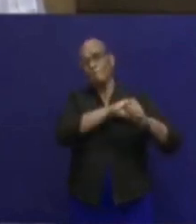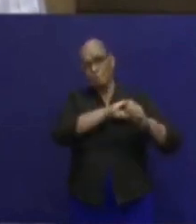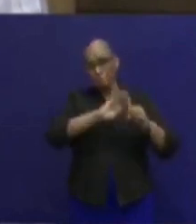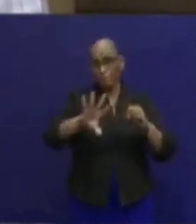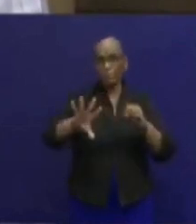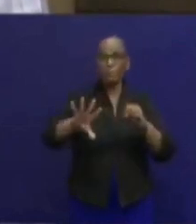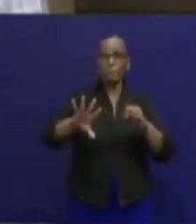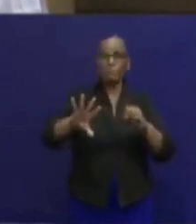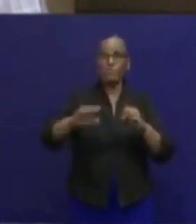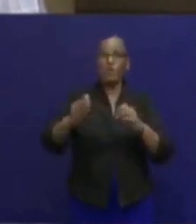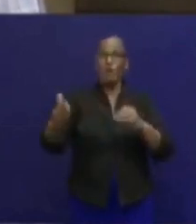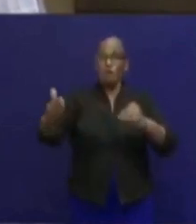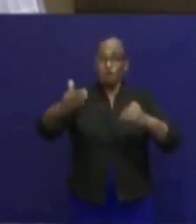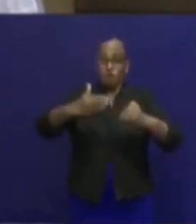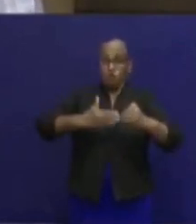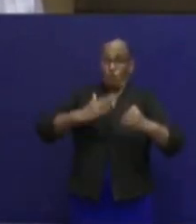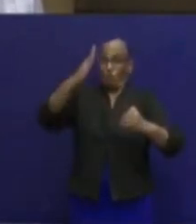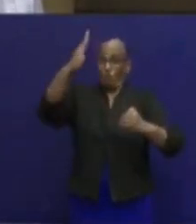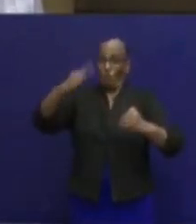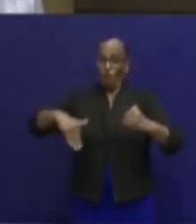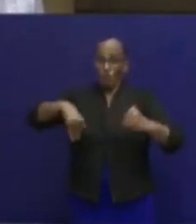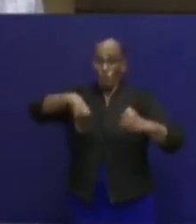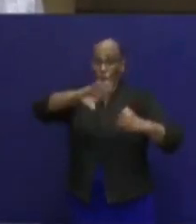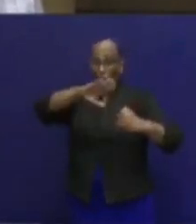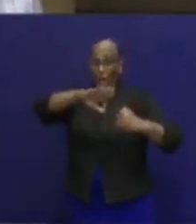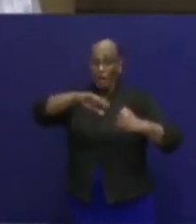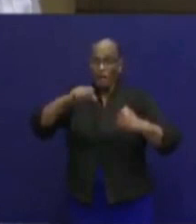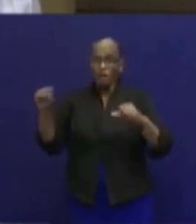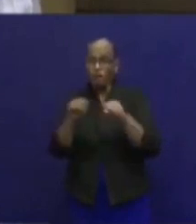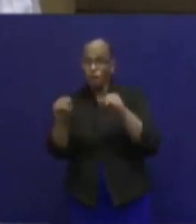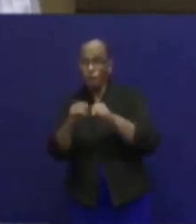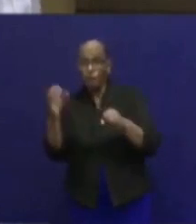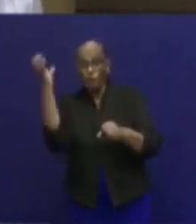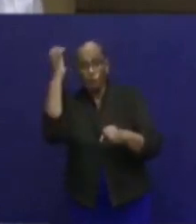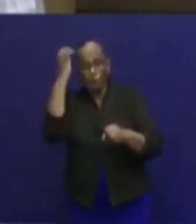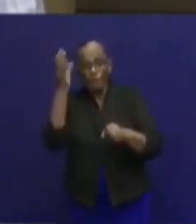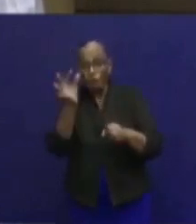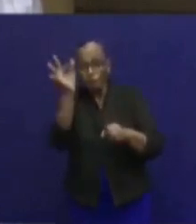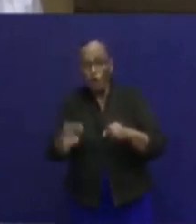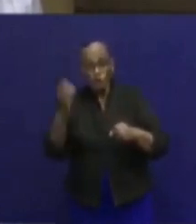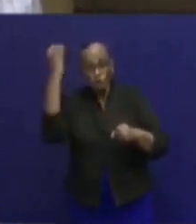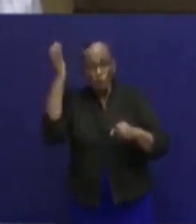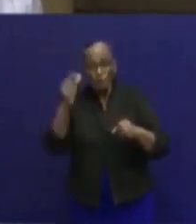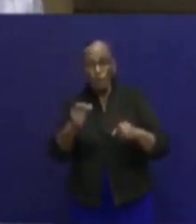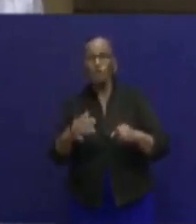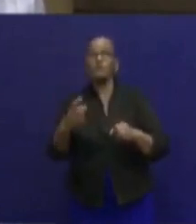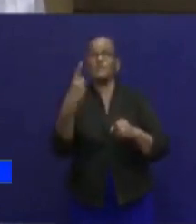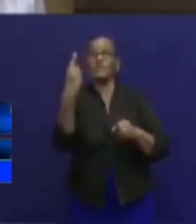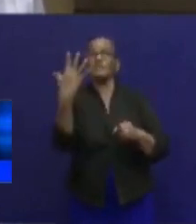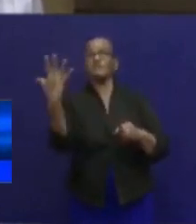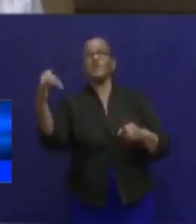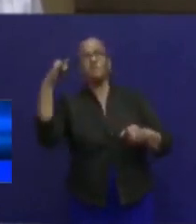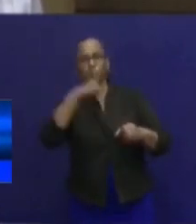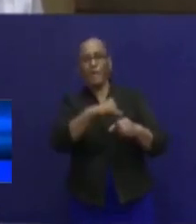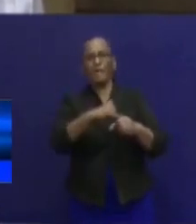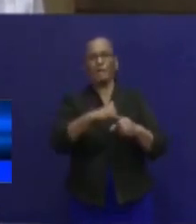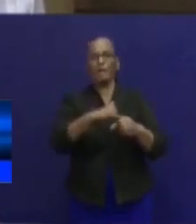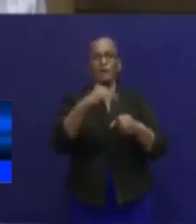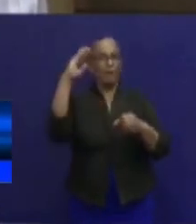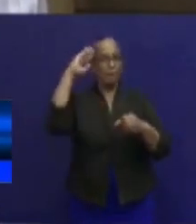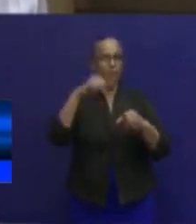voordat u uit huis gaat, een situatie, spoedgeval, spoedeisende hulp, u belt 115, het wordt